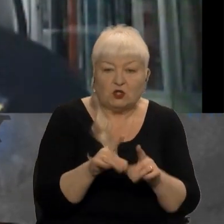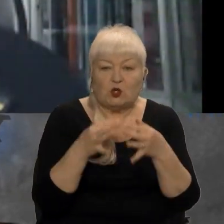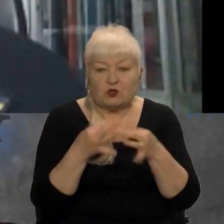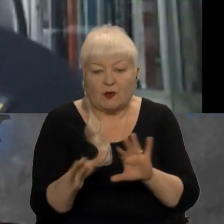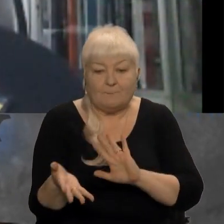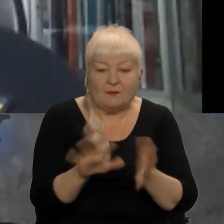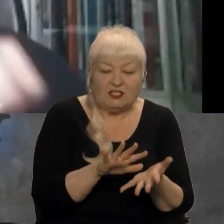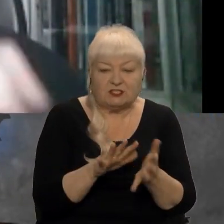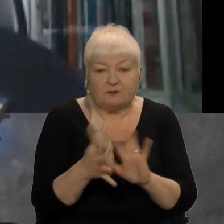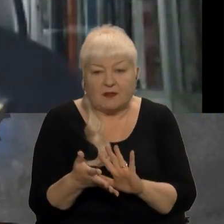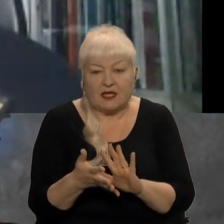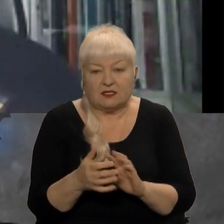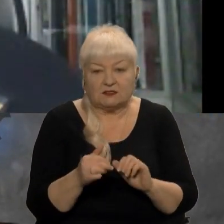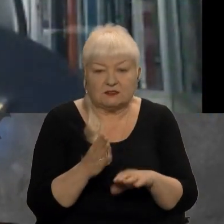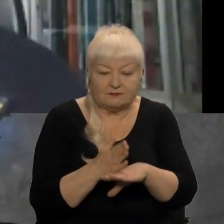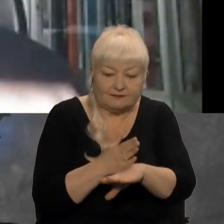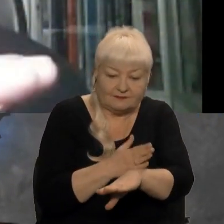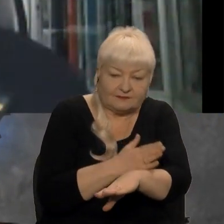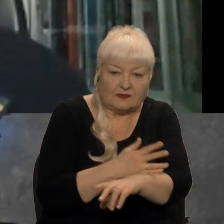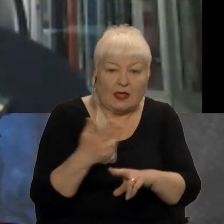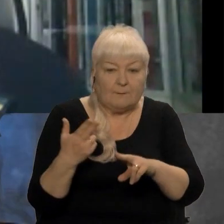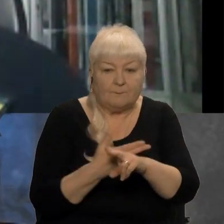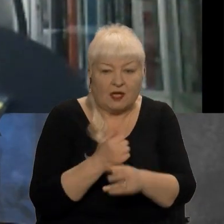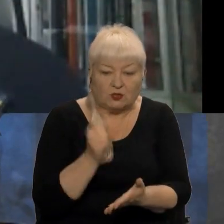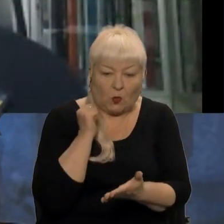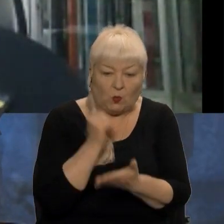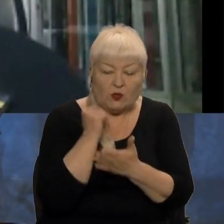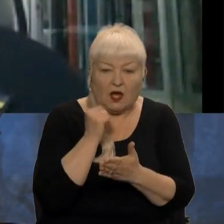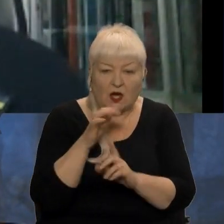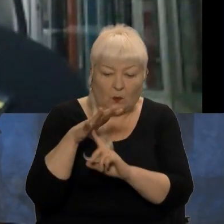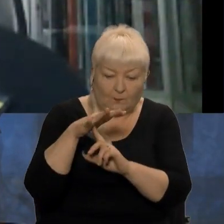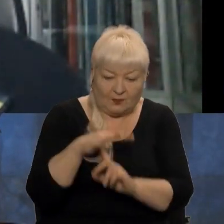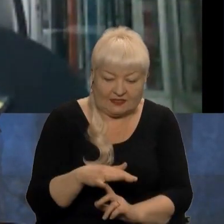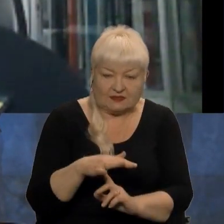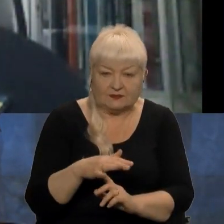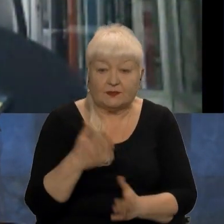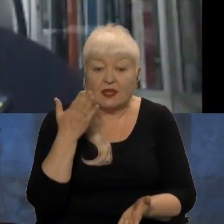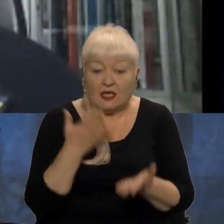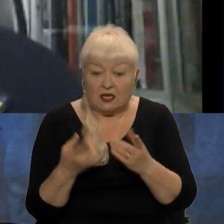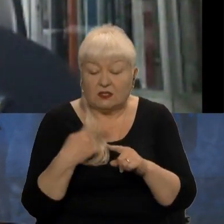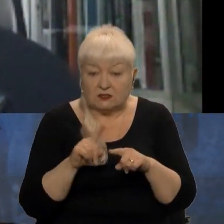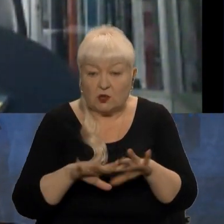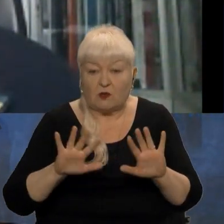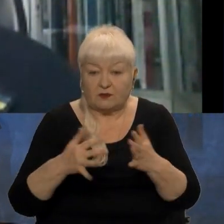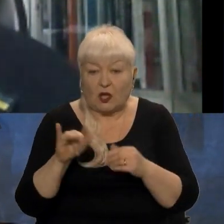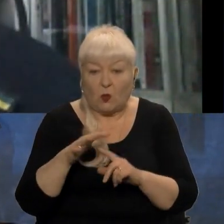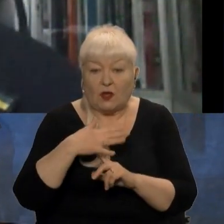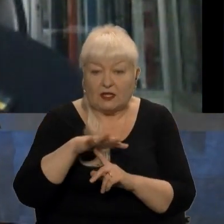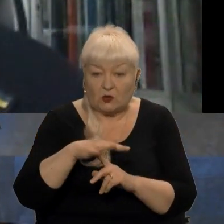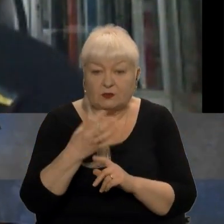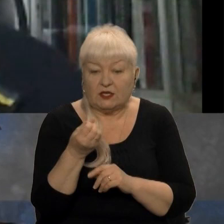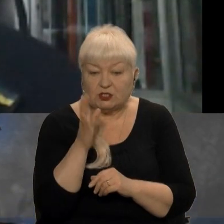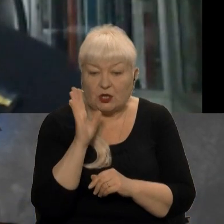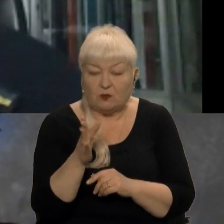-менш плавно, без сильного удару приземлитися. Якщо, як в даному випадку, у гелікоптера буде ще й